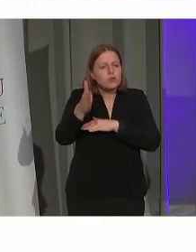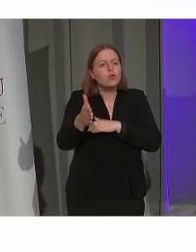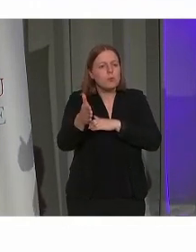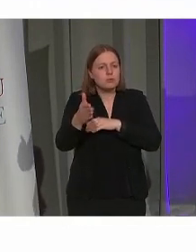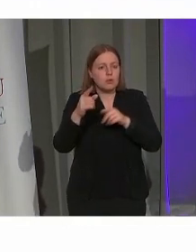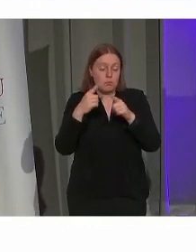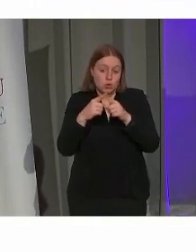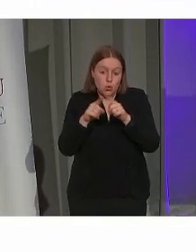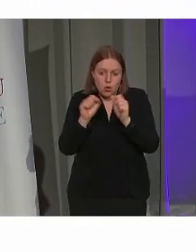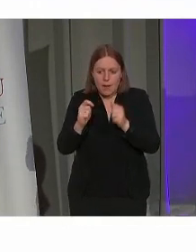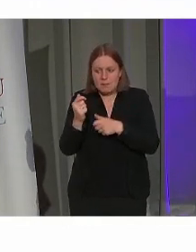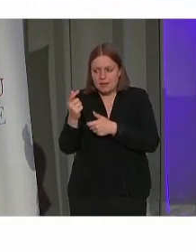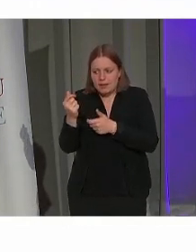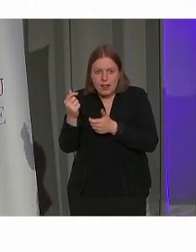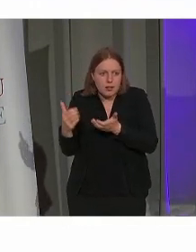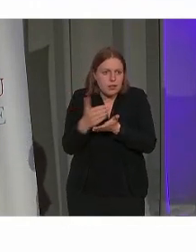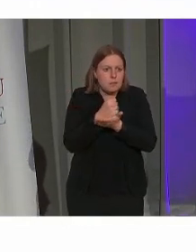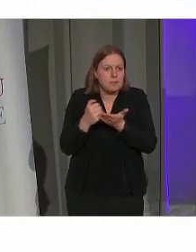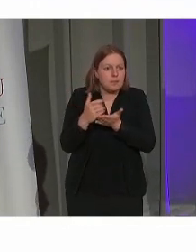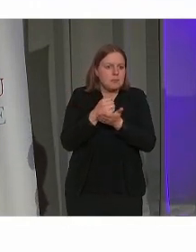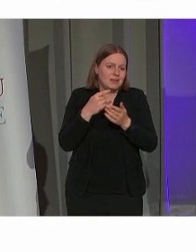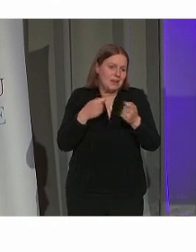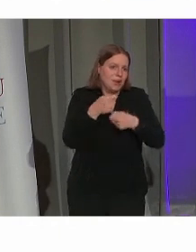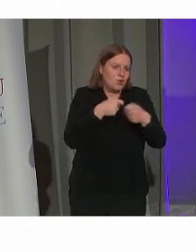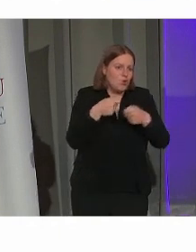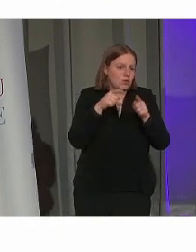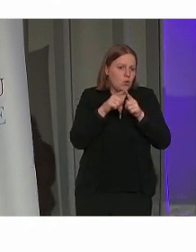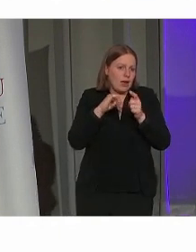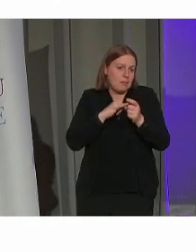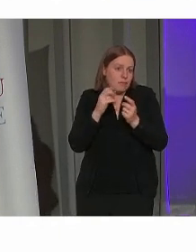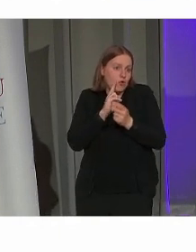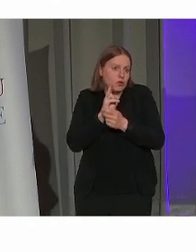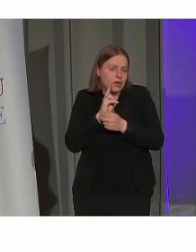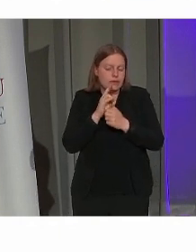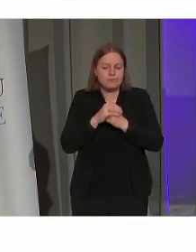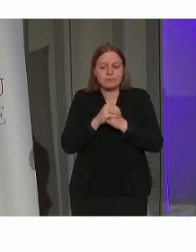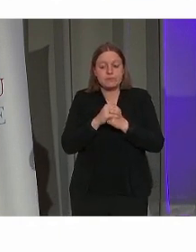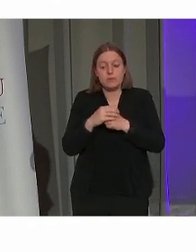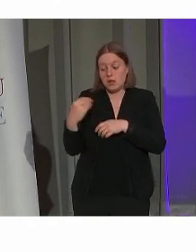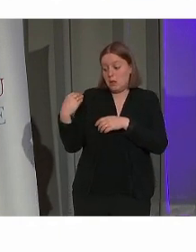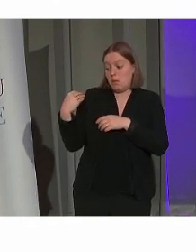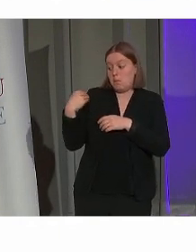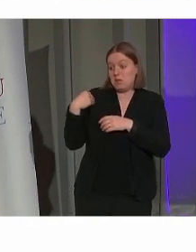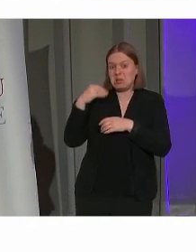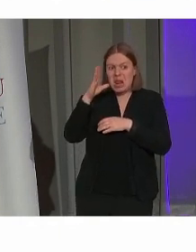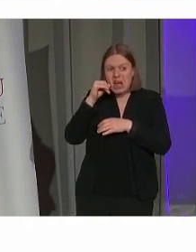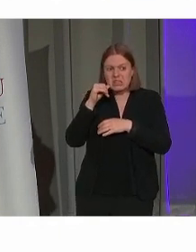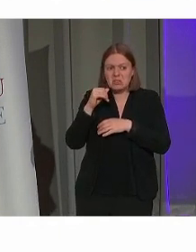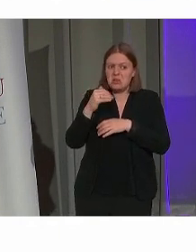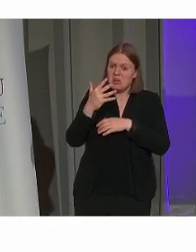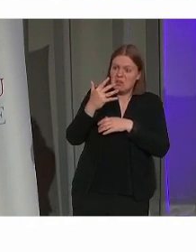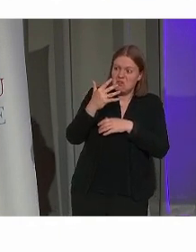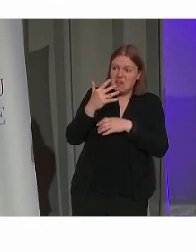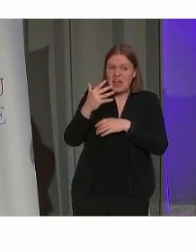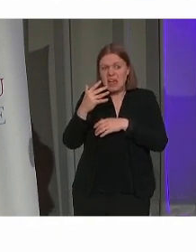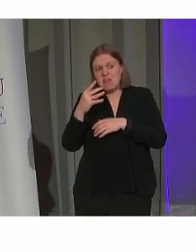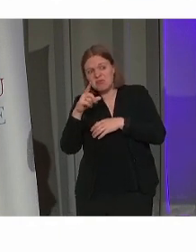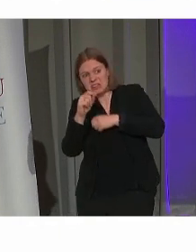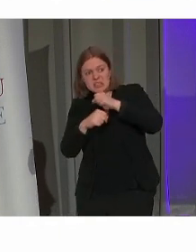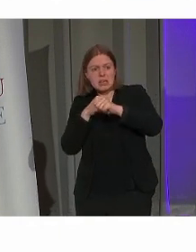zeggen, inkomsten uit te kunnen genereren en dat economisch te gaan krijgen. En dan, meer recenter, en dat is iets van de afgelopen vijf à tien jaar,